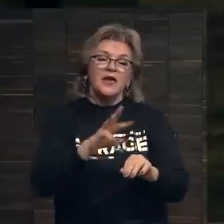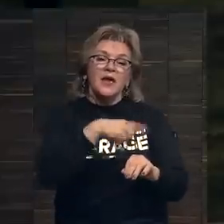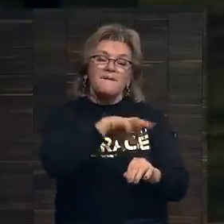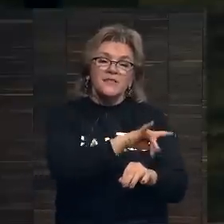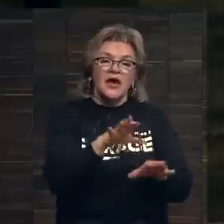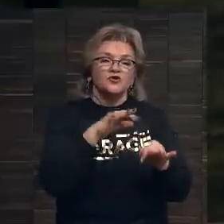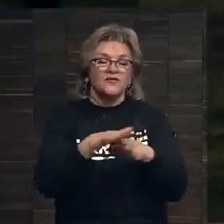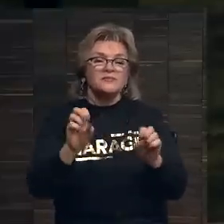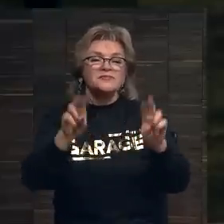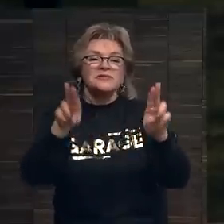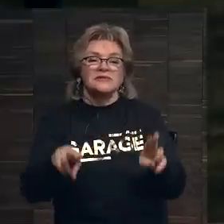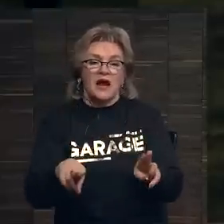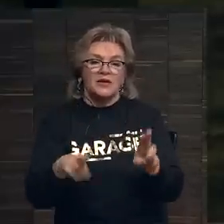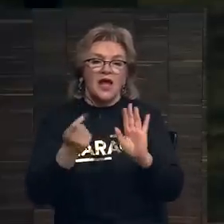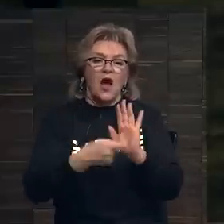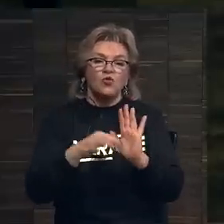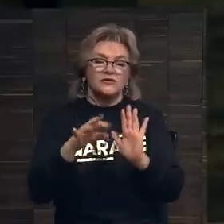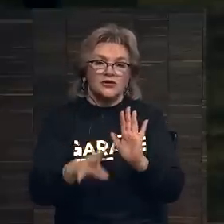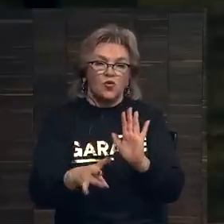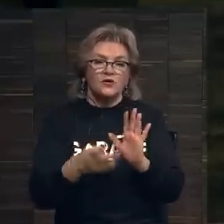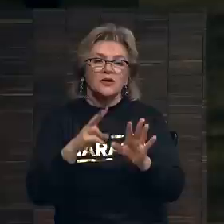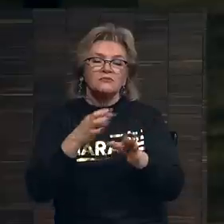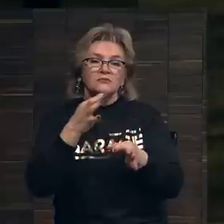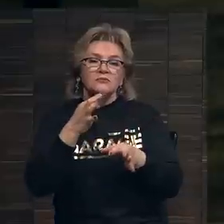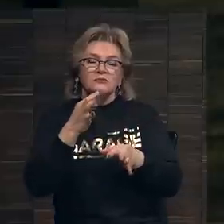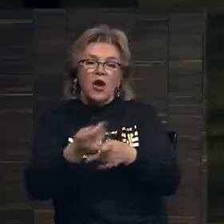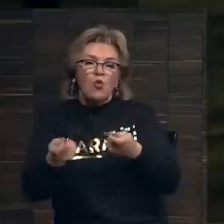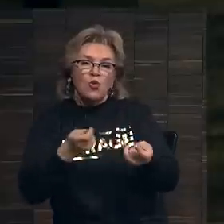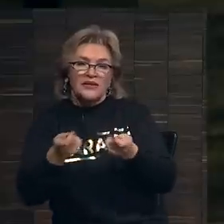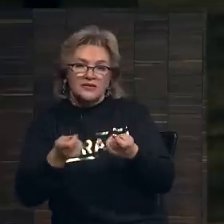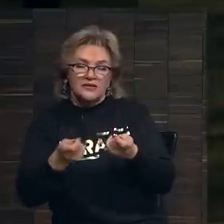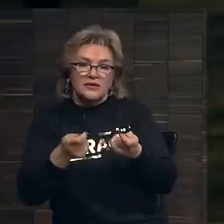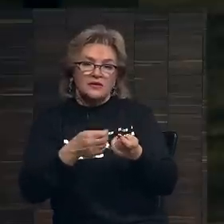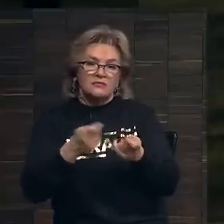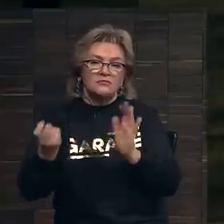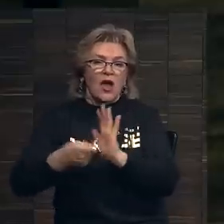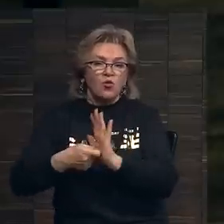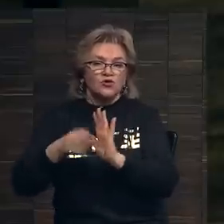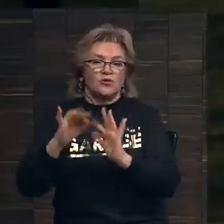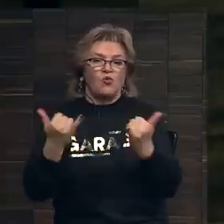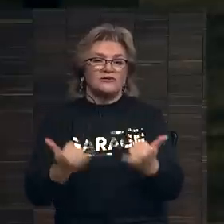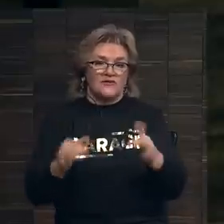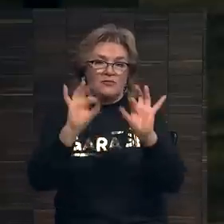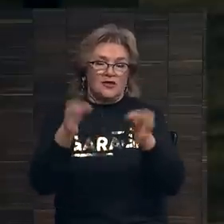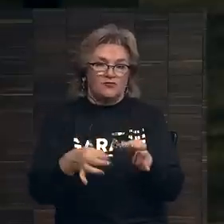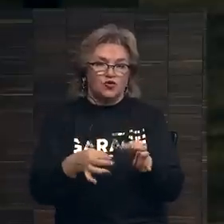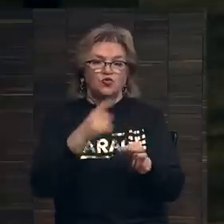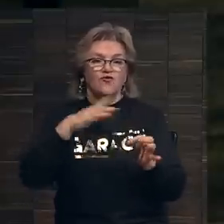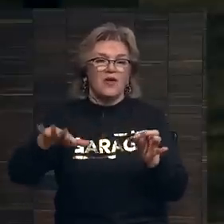осуществляем специальные аукционы, кураторские аукционы по современному искусству России,